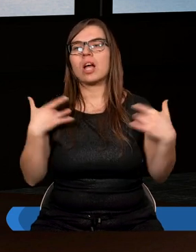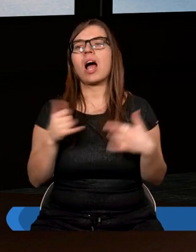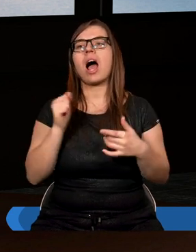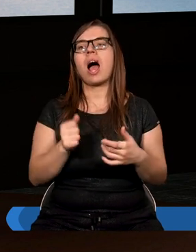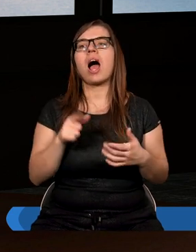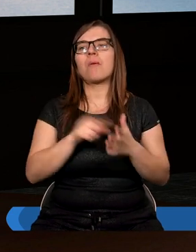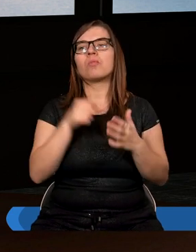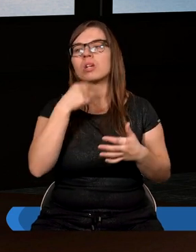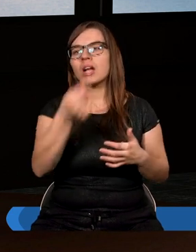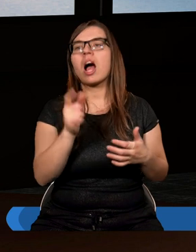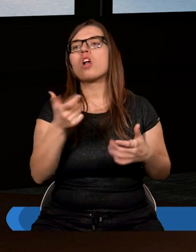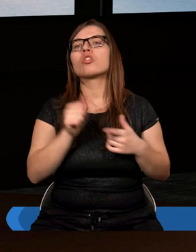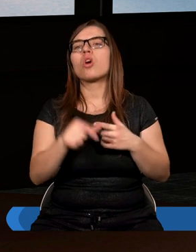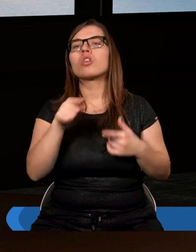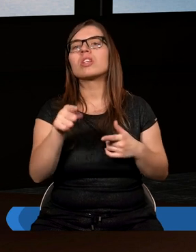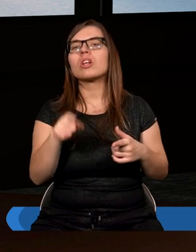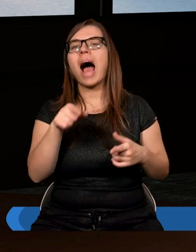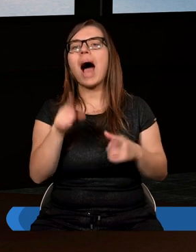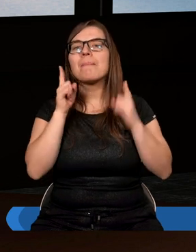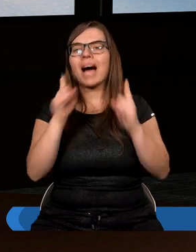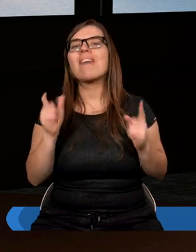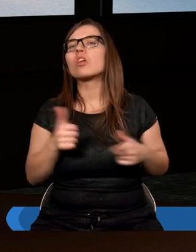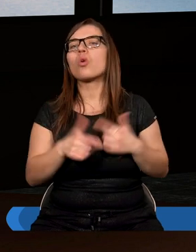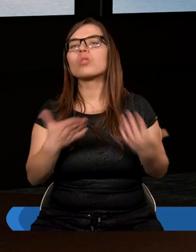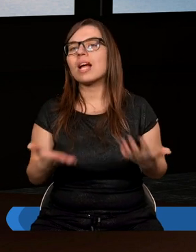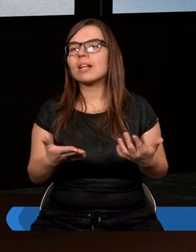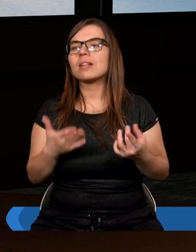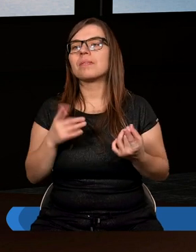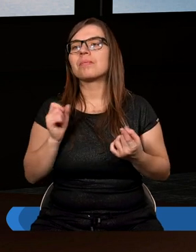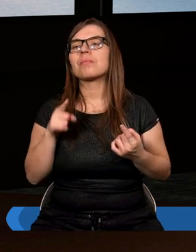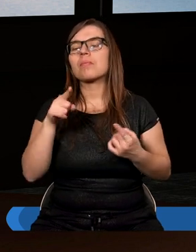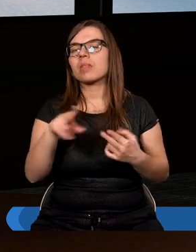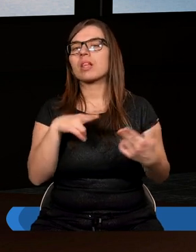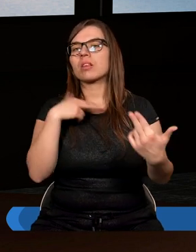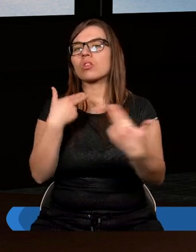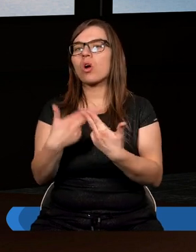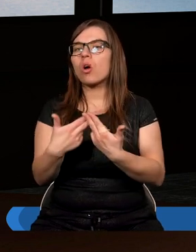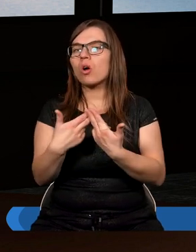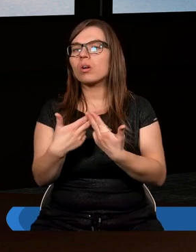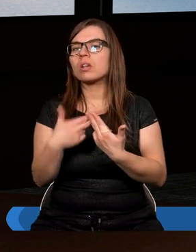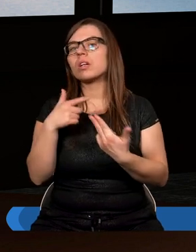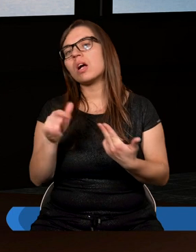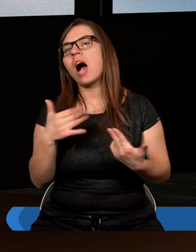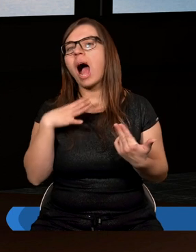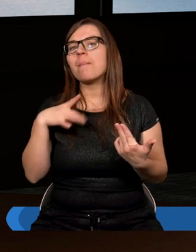a Piłat się go zapytał, ale co to jest ta prawda? No i jak gdyby tutaj właśnie,